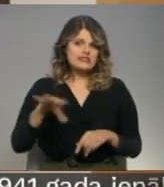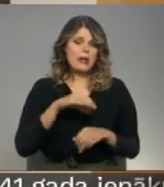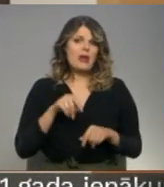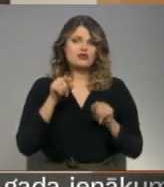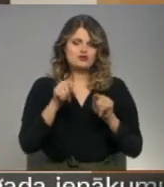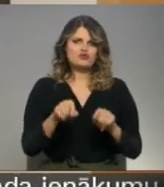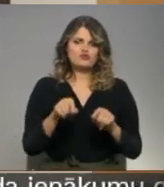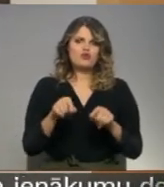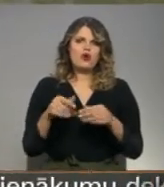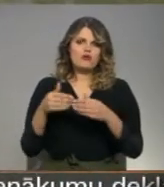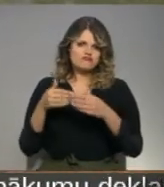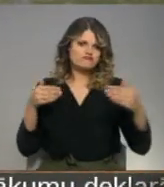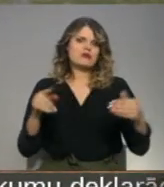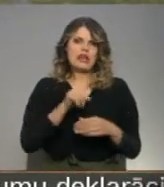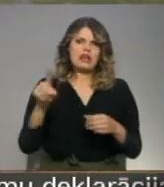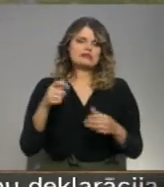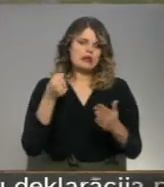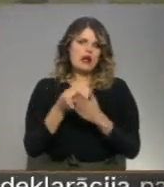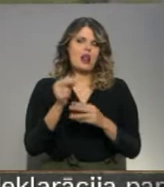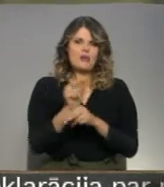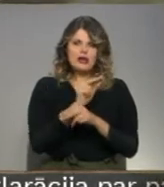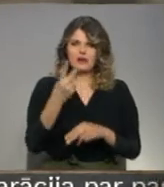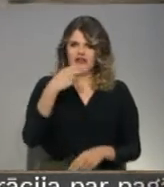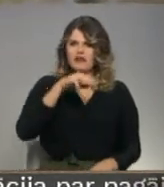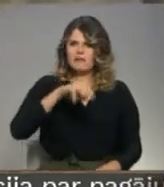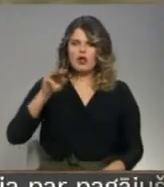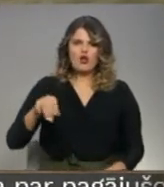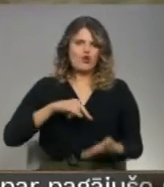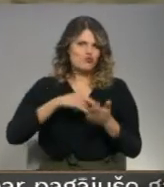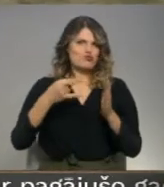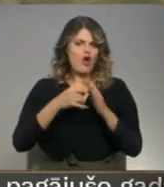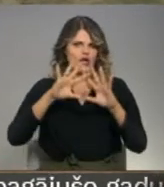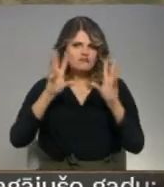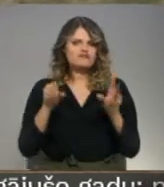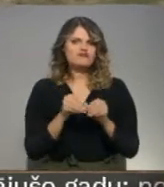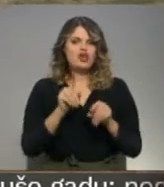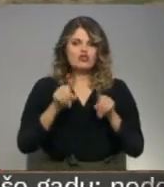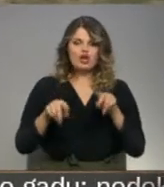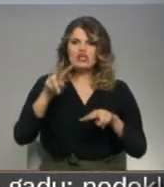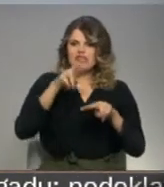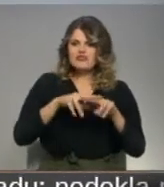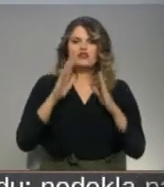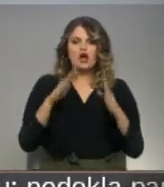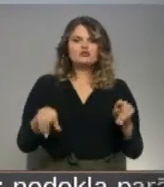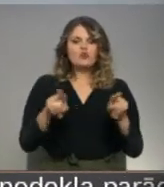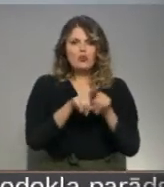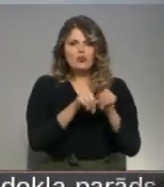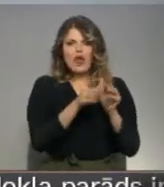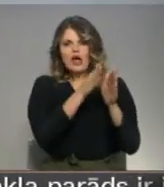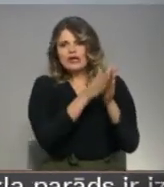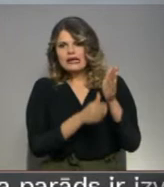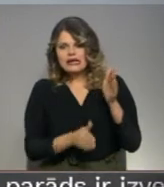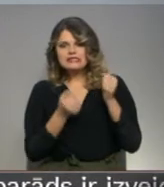visu dāmbi novedam līdz galam. Gan 32 miljonus eiro vērtījā projektā atsevišķās vietās paredzēt arī gaujas kreisā